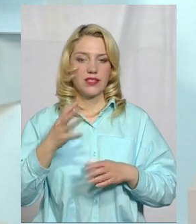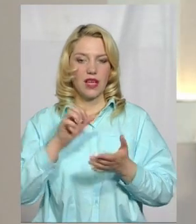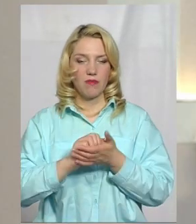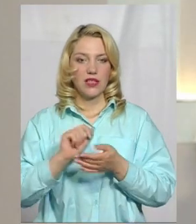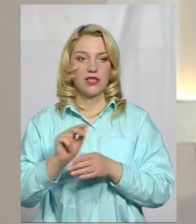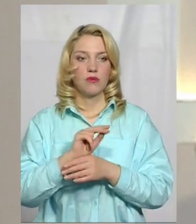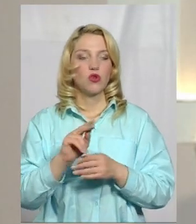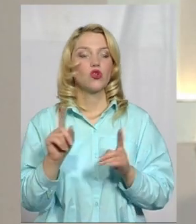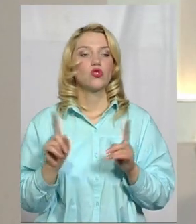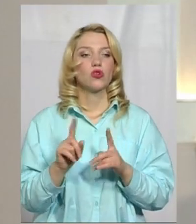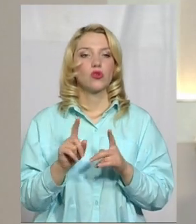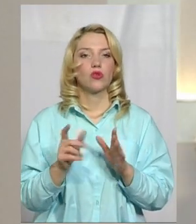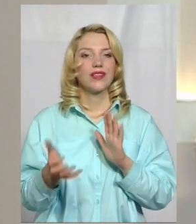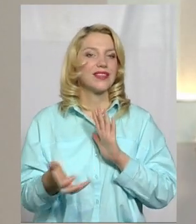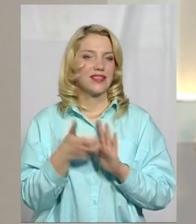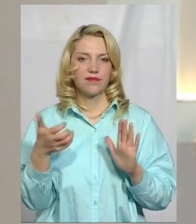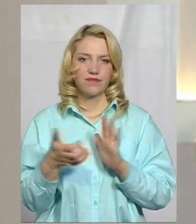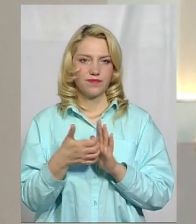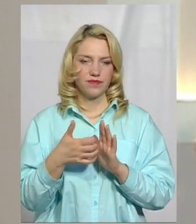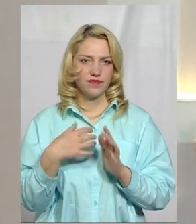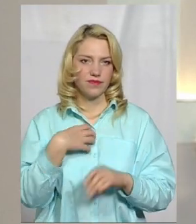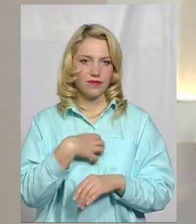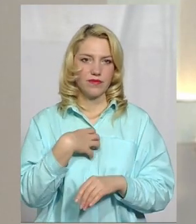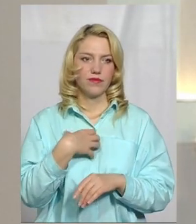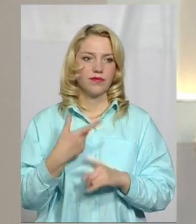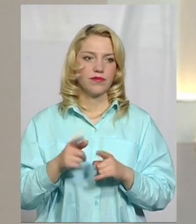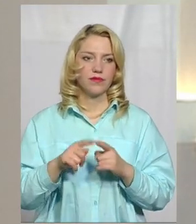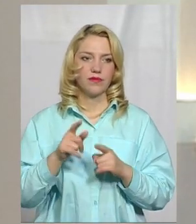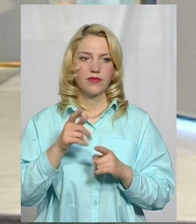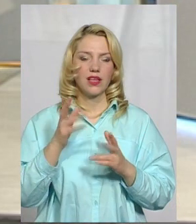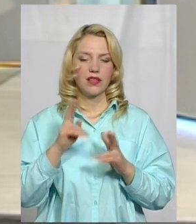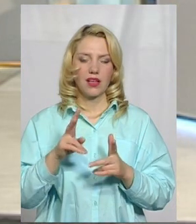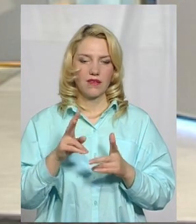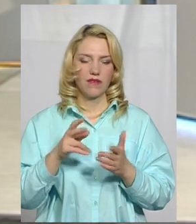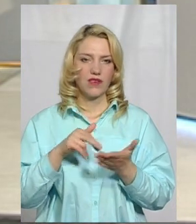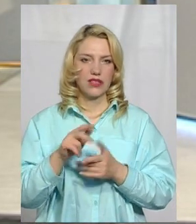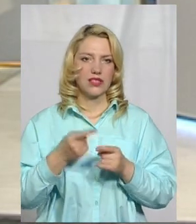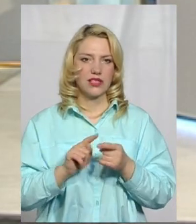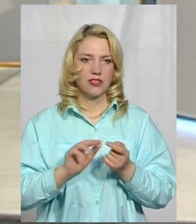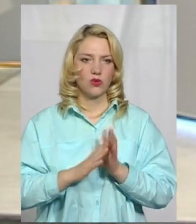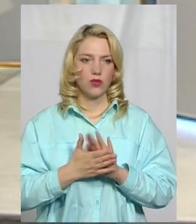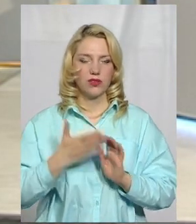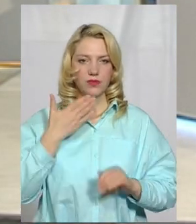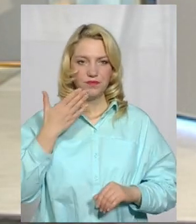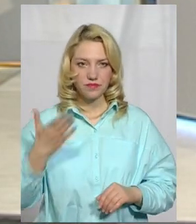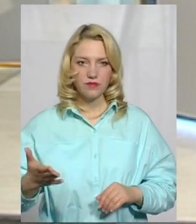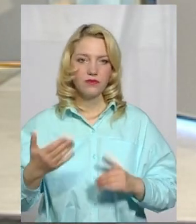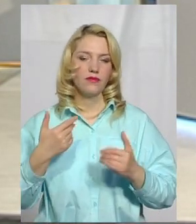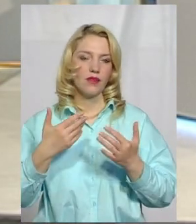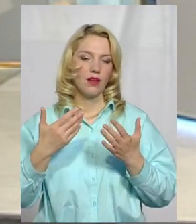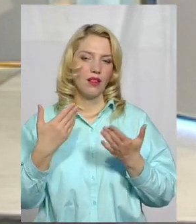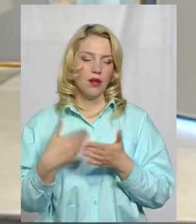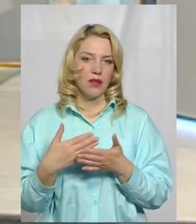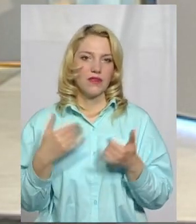чого кончі бракує до цієї пори? Як ви виходите з ситуації? Ви знаєте, напевне, нам в